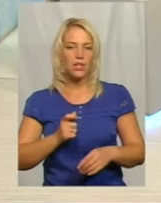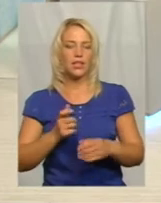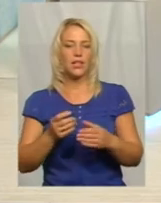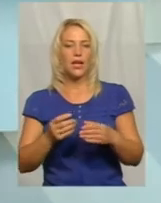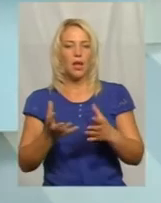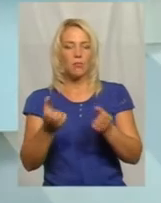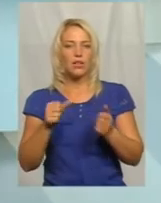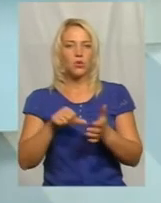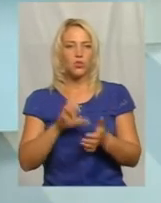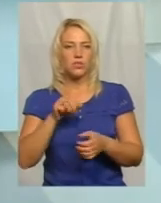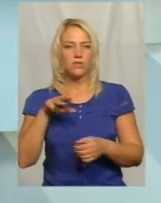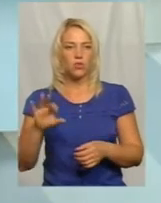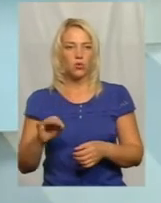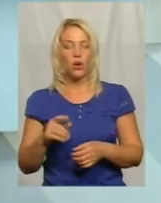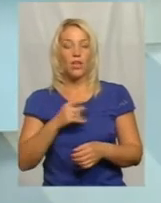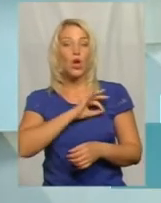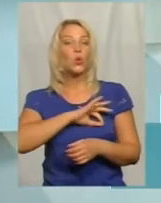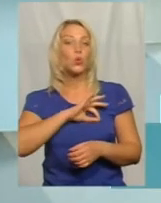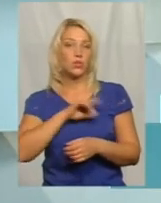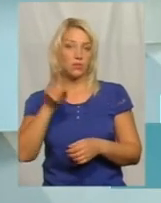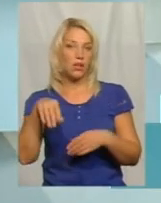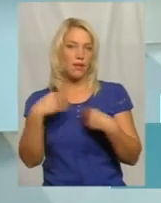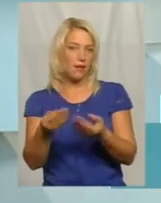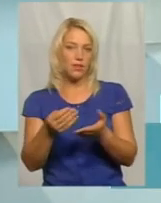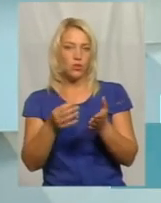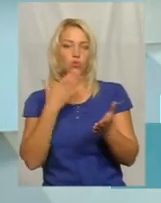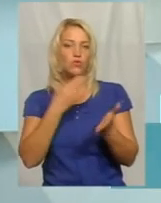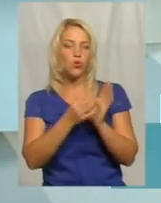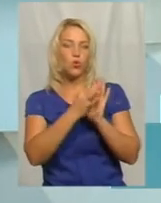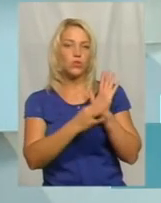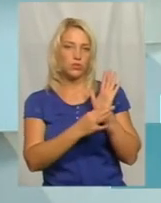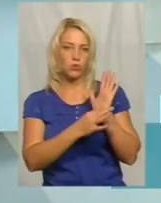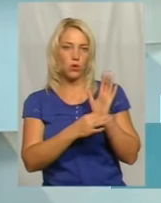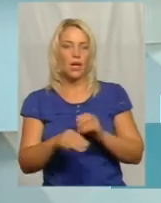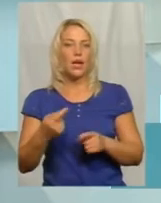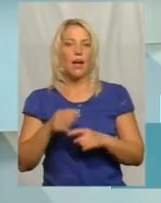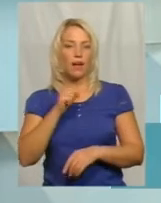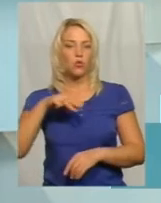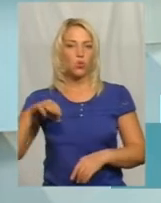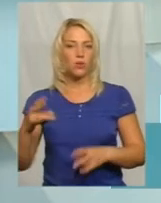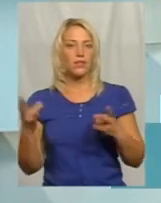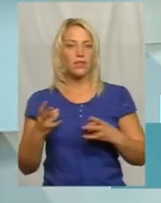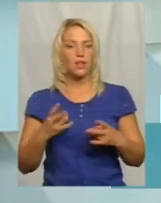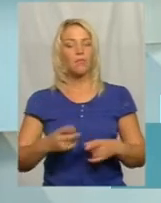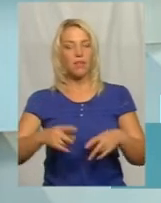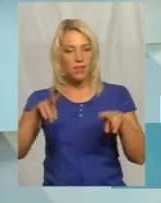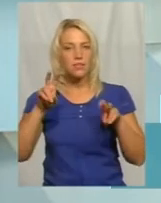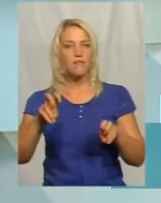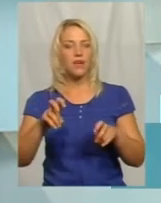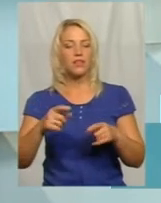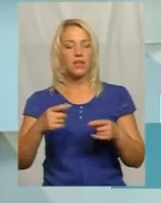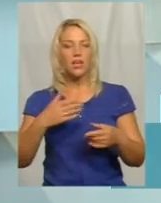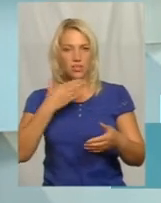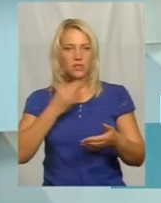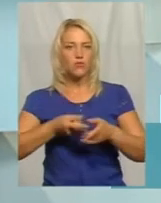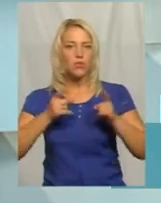до юристів хай дають оцінку цьому дійству. АТО, я ще раз говорю, треба називати речі своїми іменами України, і